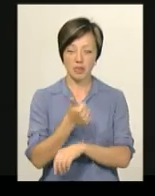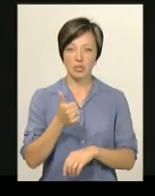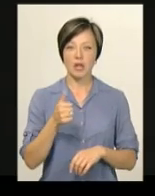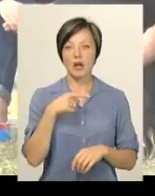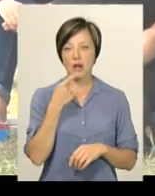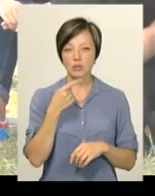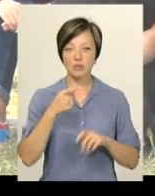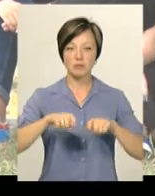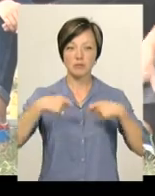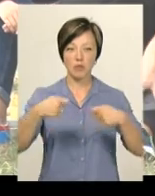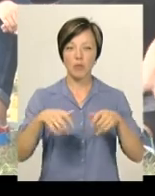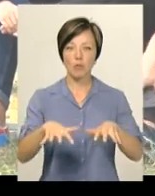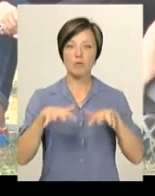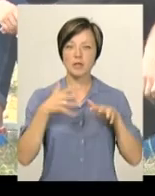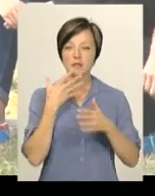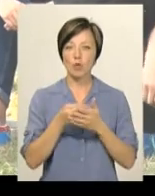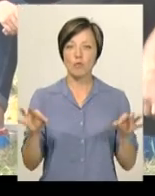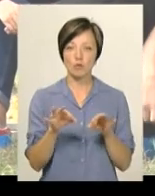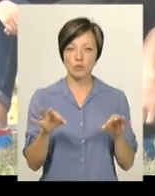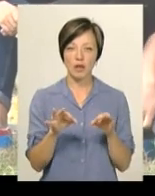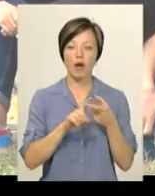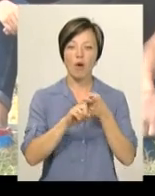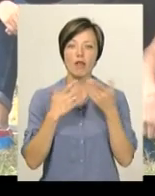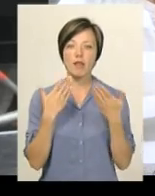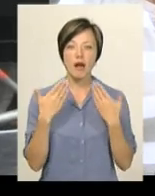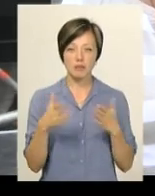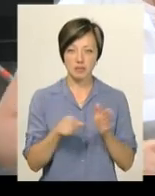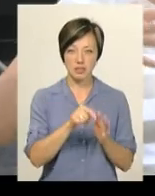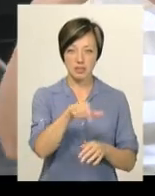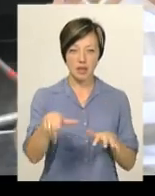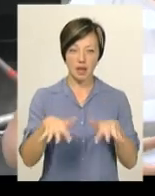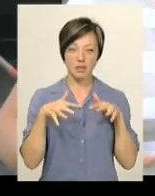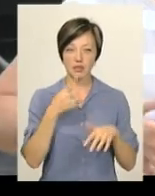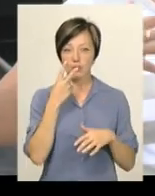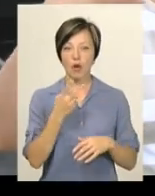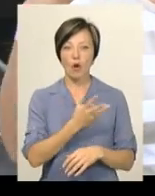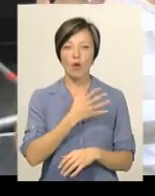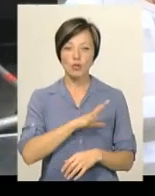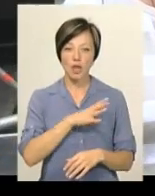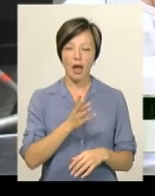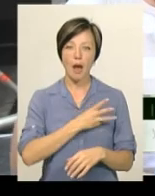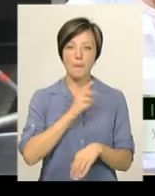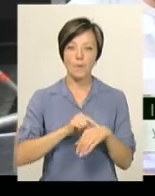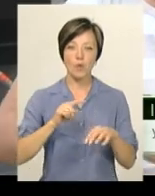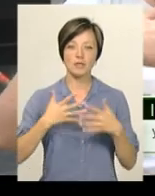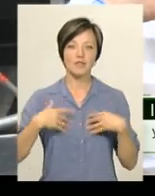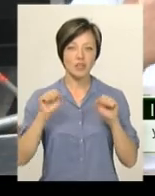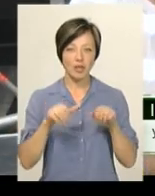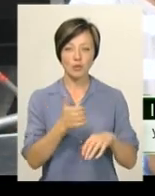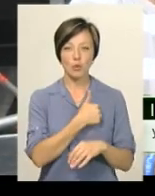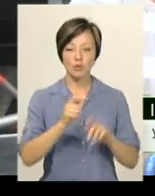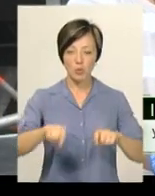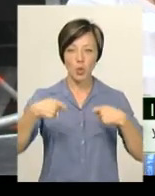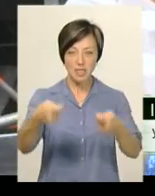Ірина хоче донести до публіки свою музику і встановити контакт з заслідачами. Очікуємо емоцій, віддачі, хочемо